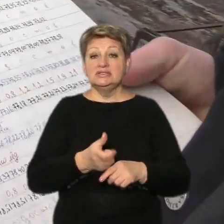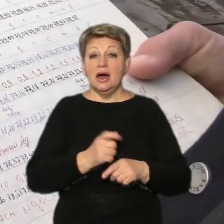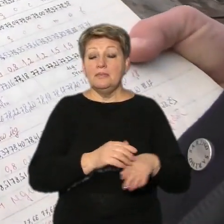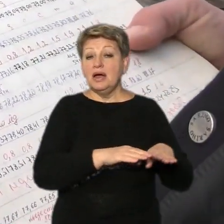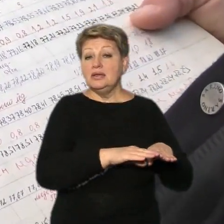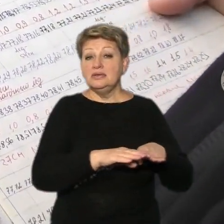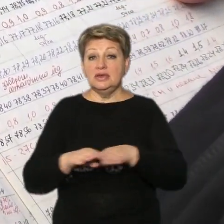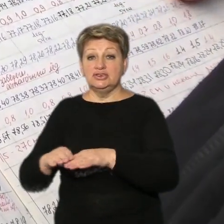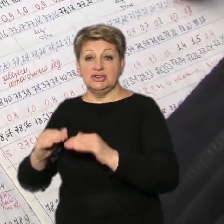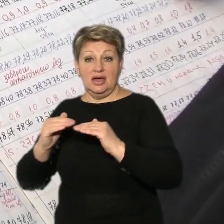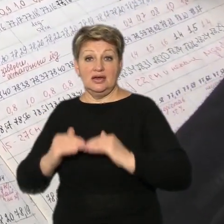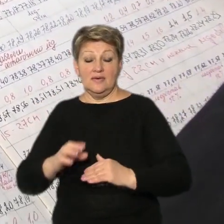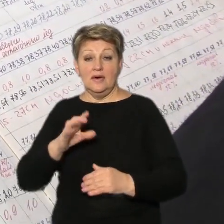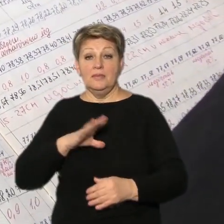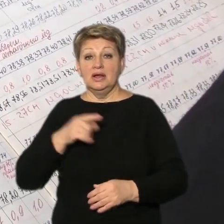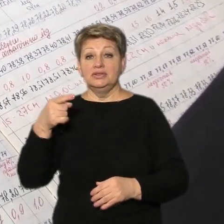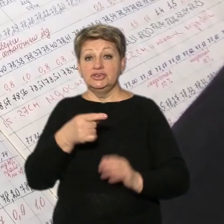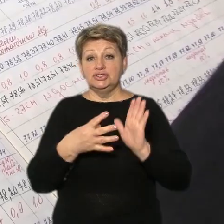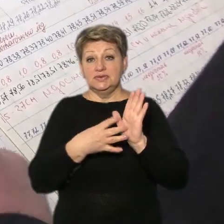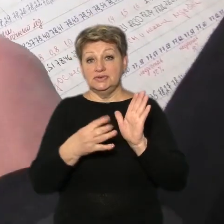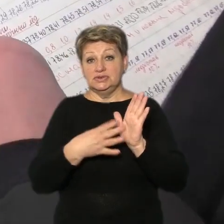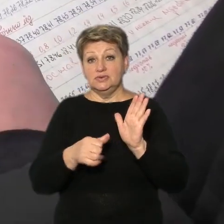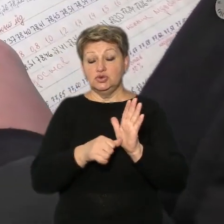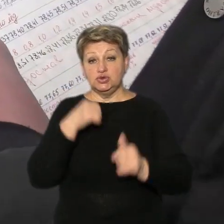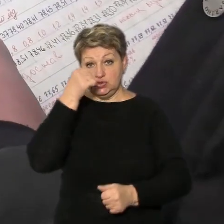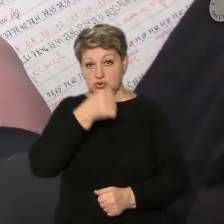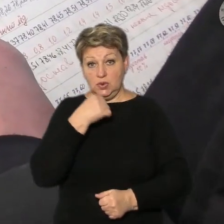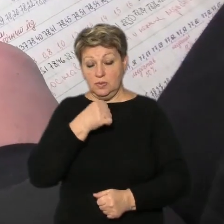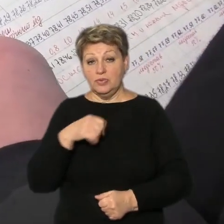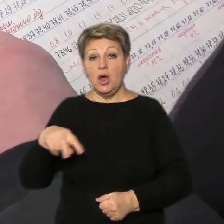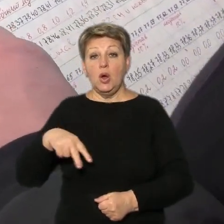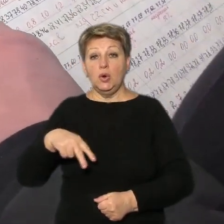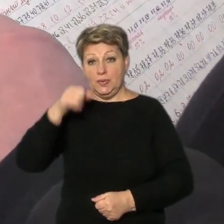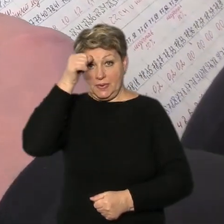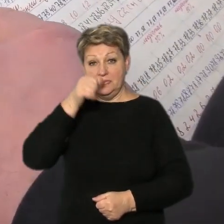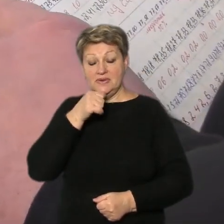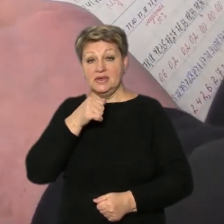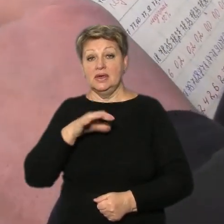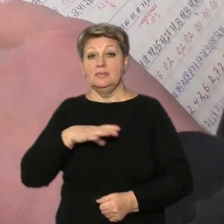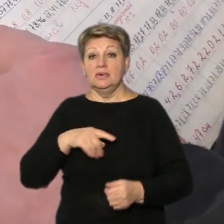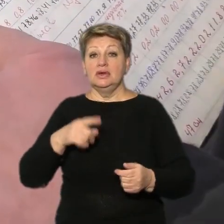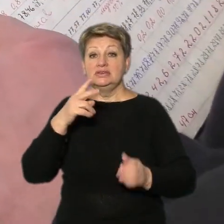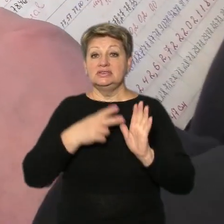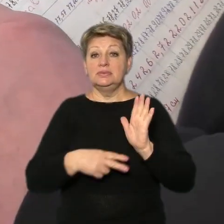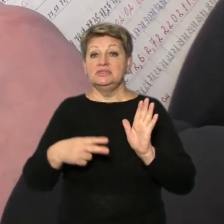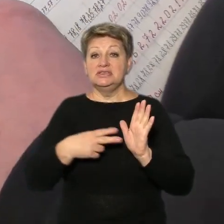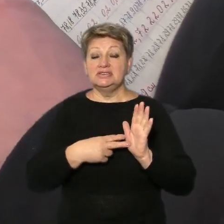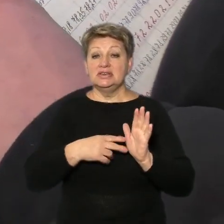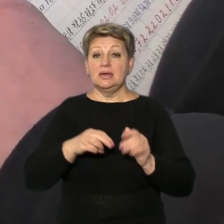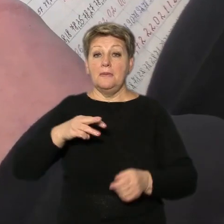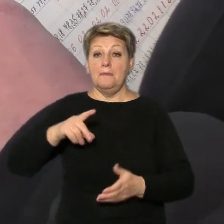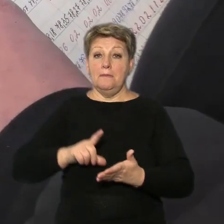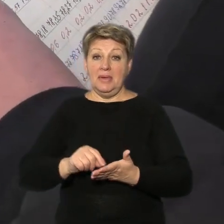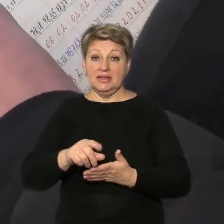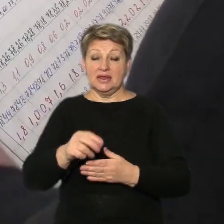в Кременчуцькому водосховищі був у 1996 році, у лютому місяці. І становив він 77 метрів, 12 сантиметрів.